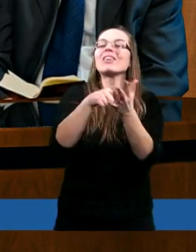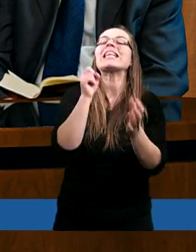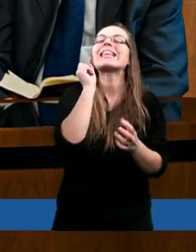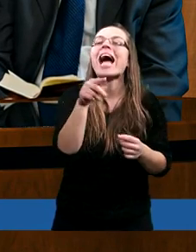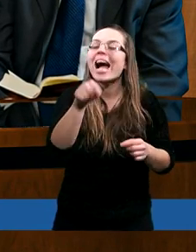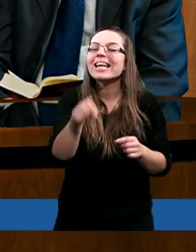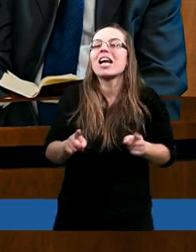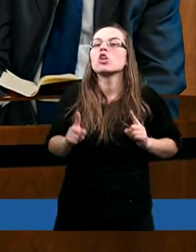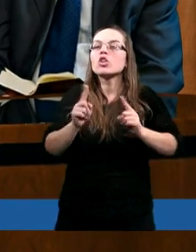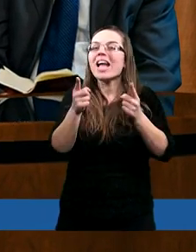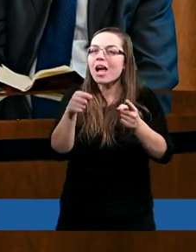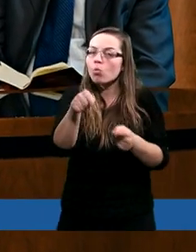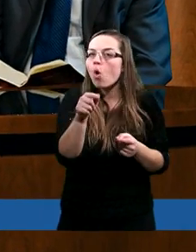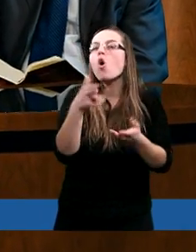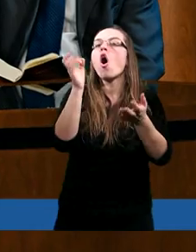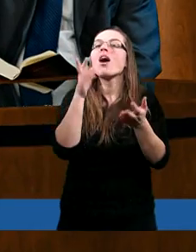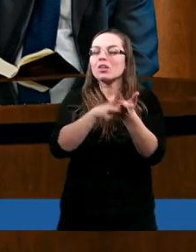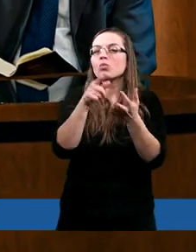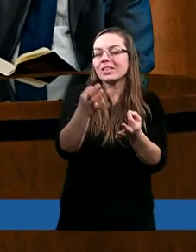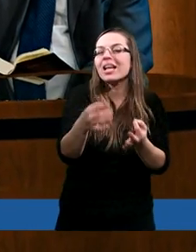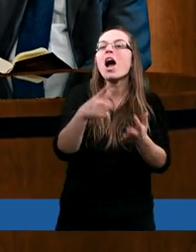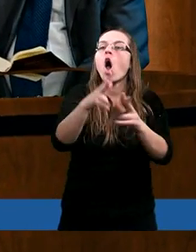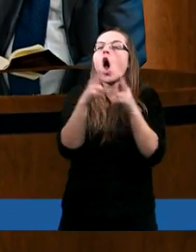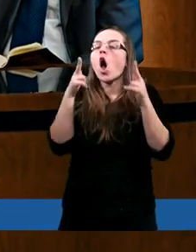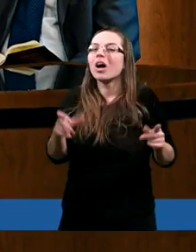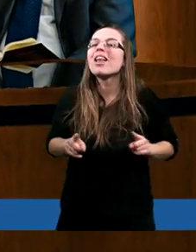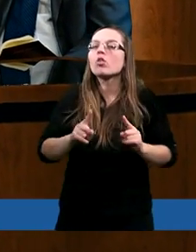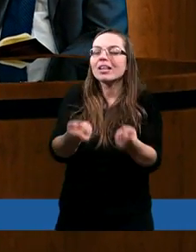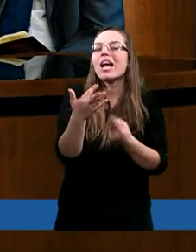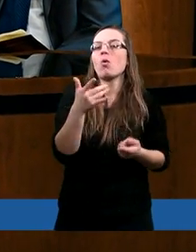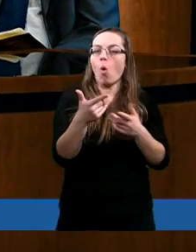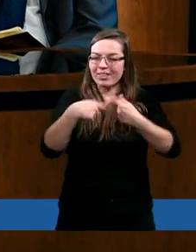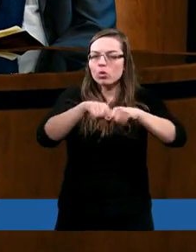dzieło, bo każda z nich wykonuje określone dzieło.